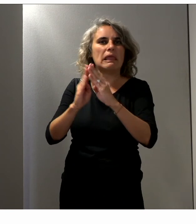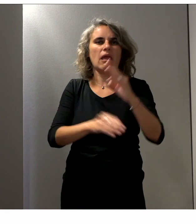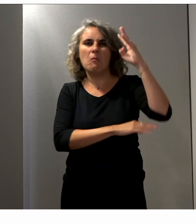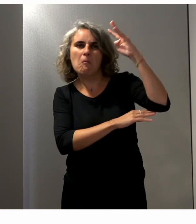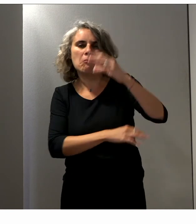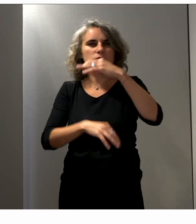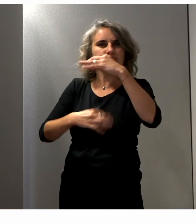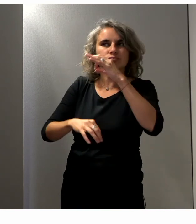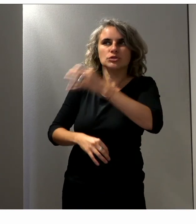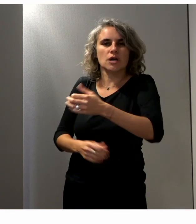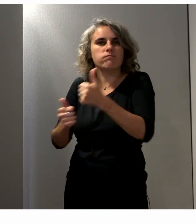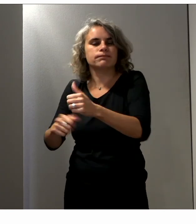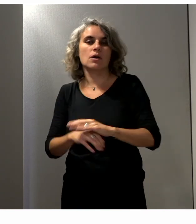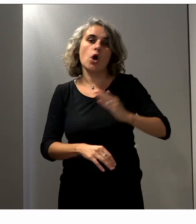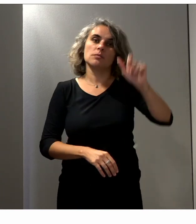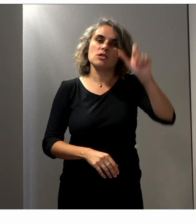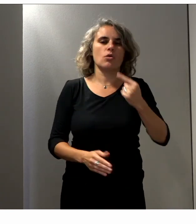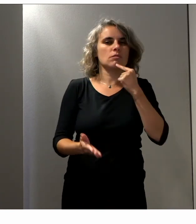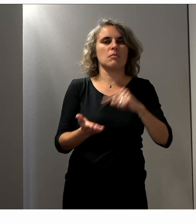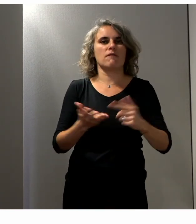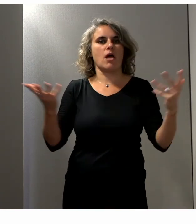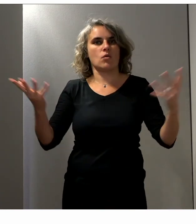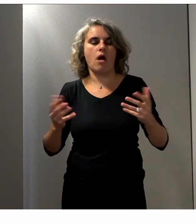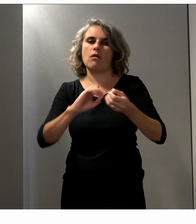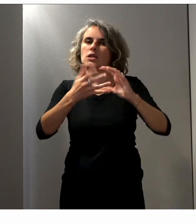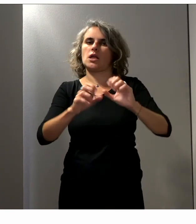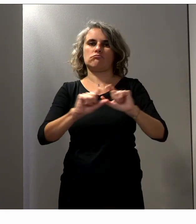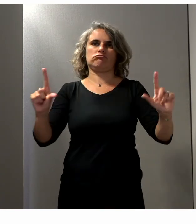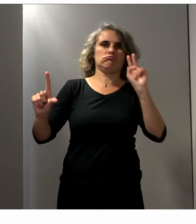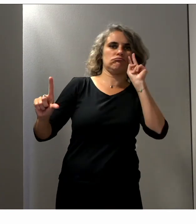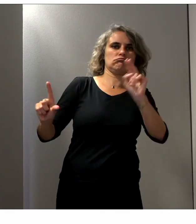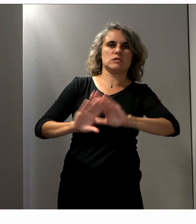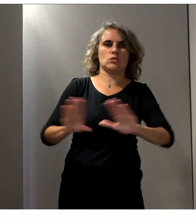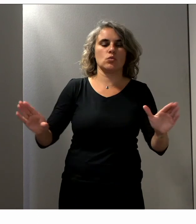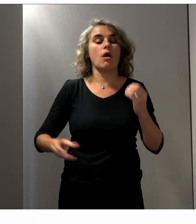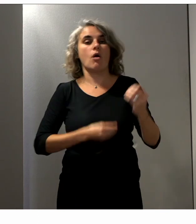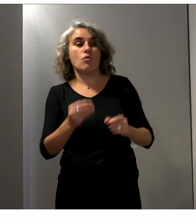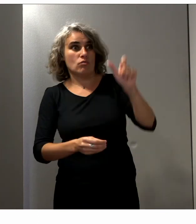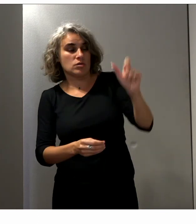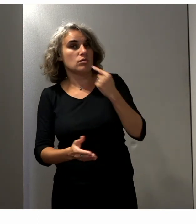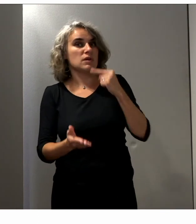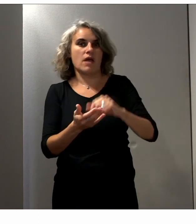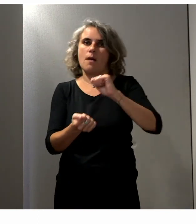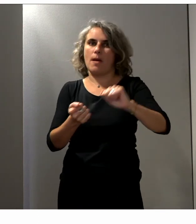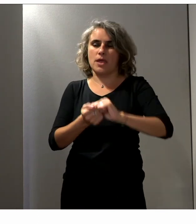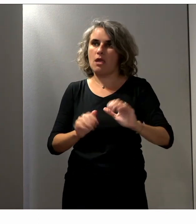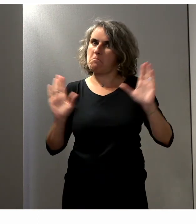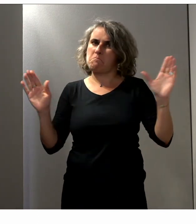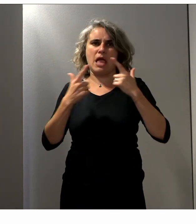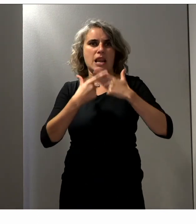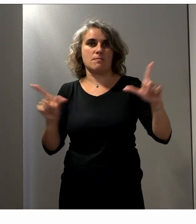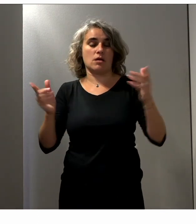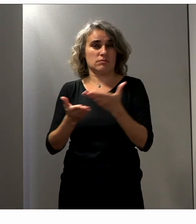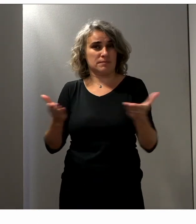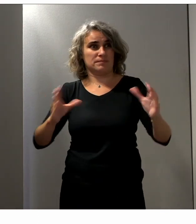personnes, d'autres plus à l'aise avec des supports web ou d'autres encore des supports papiers. Voilà, donc il faut